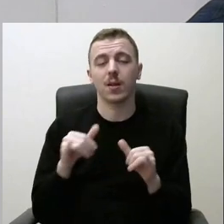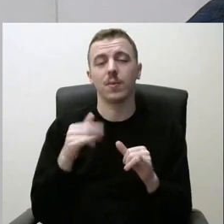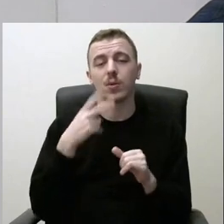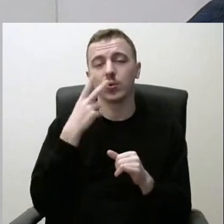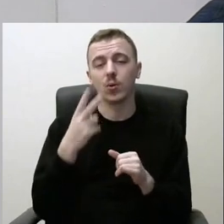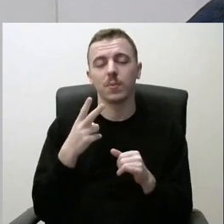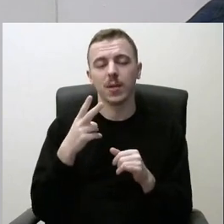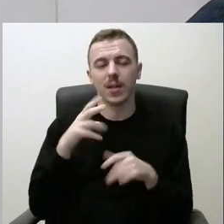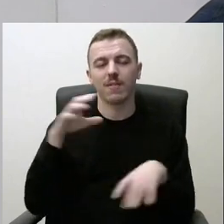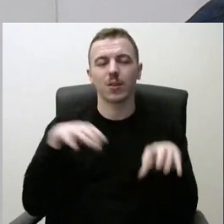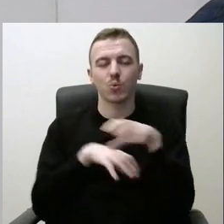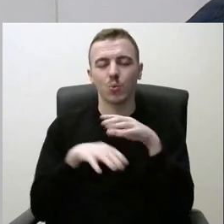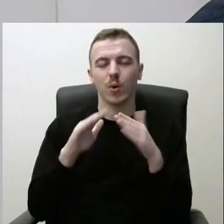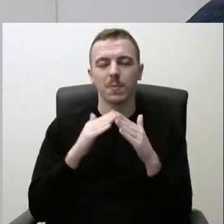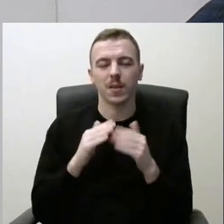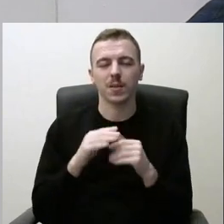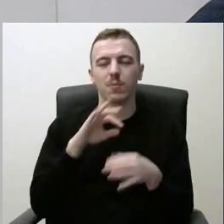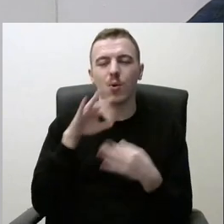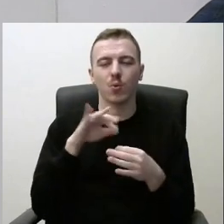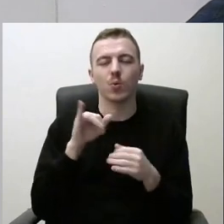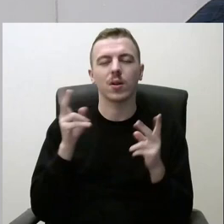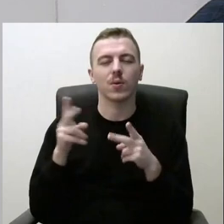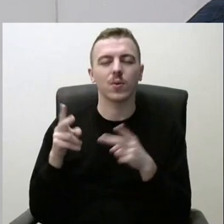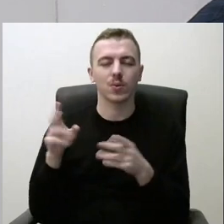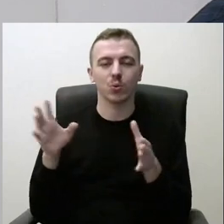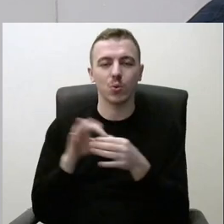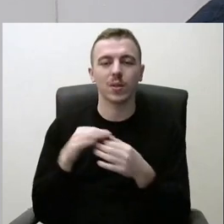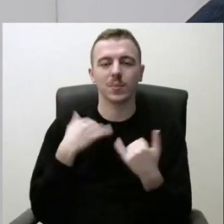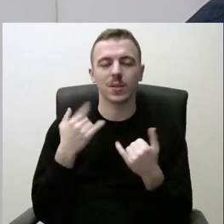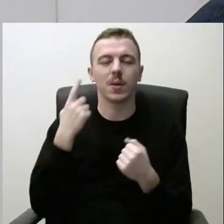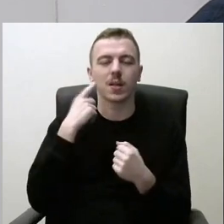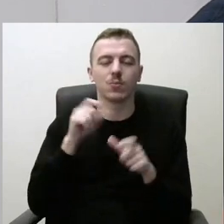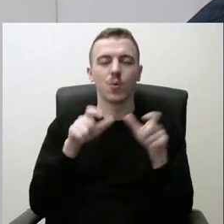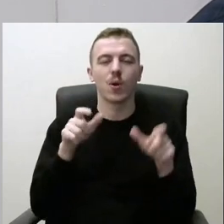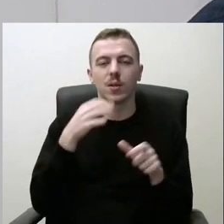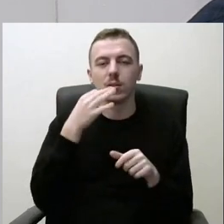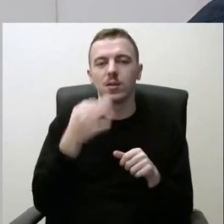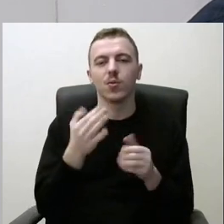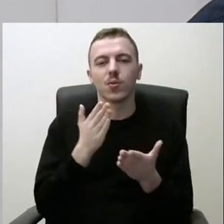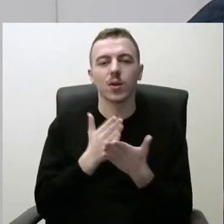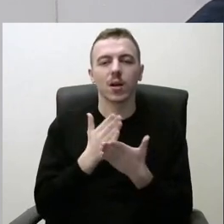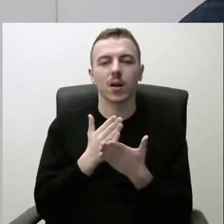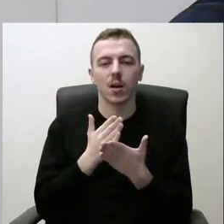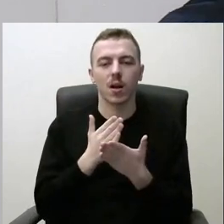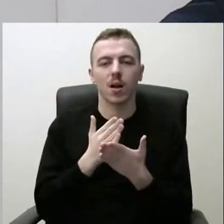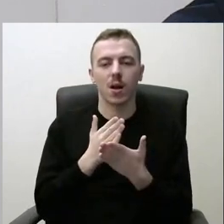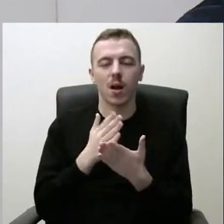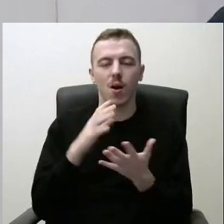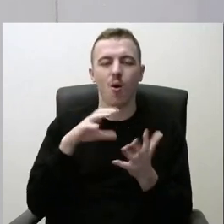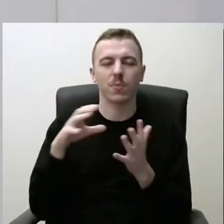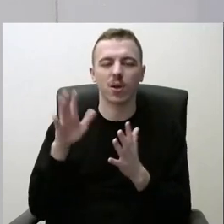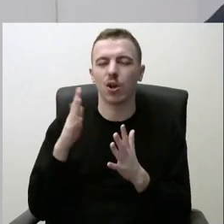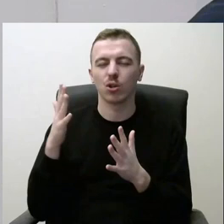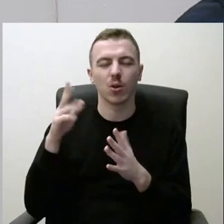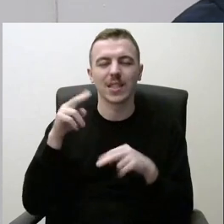infrastruktūrą, ta prasme, tam tikrus projektus, kurį kalinga sujungti. Nes mes dabar girdėme į žmonių, kad yra pakankamais objektas krustovė, kažkokie